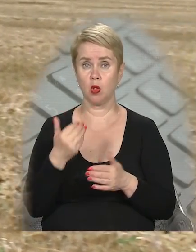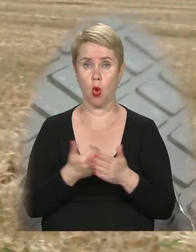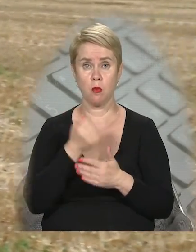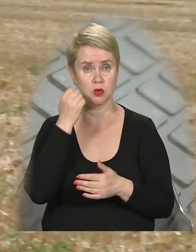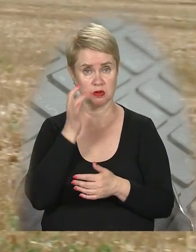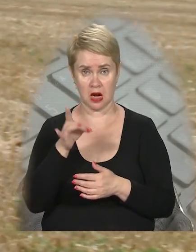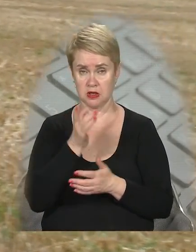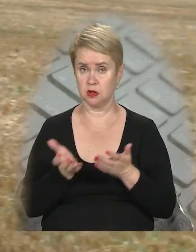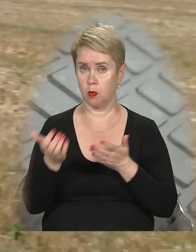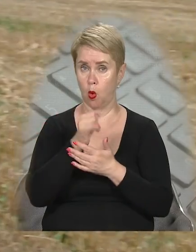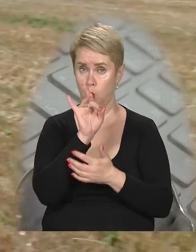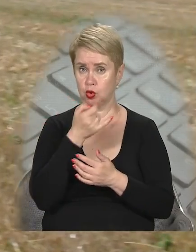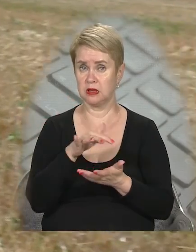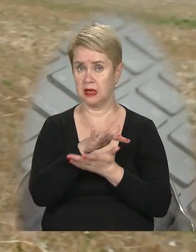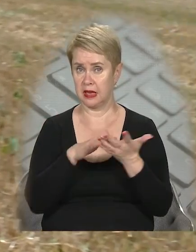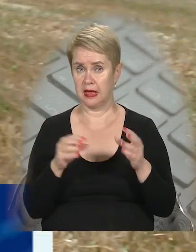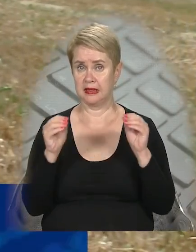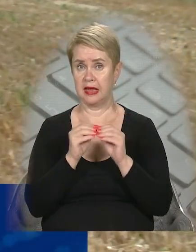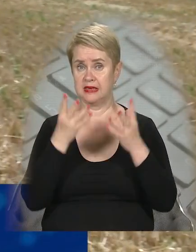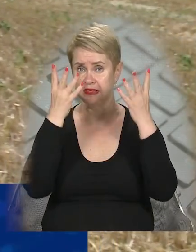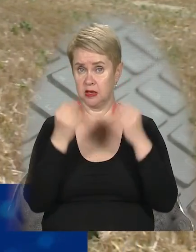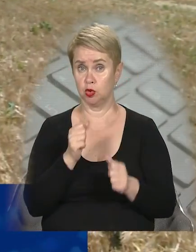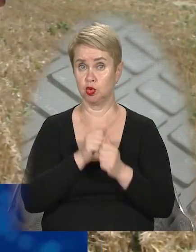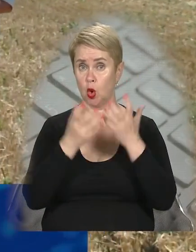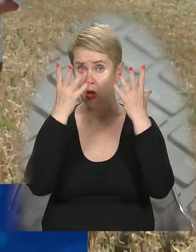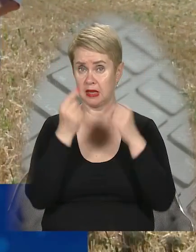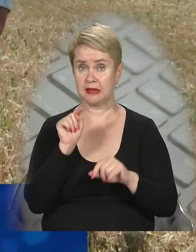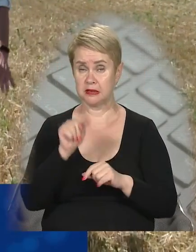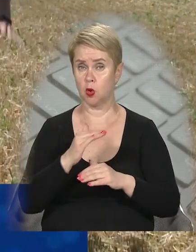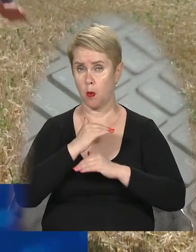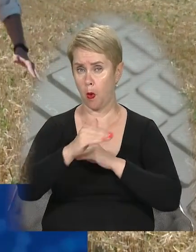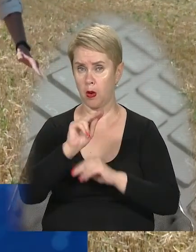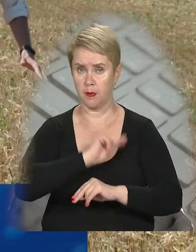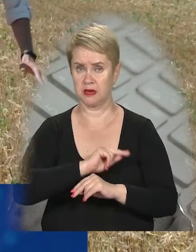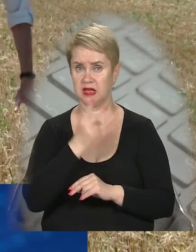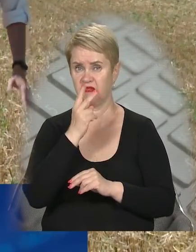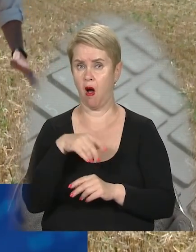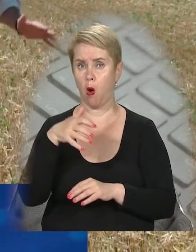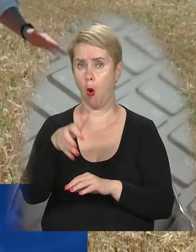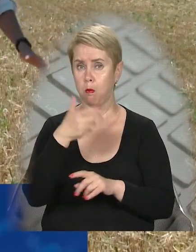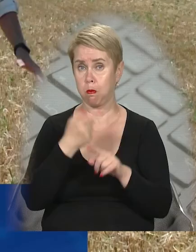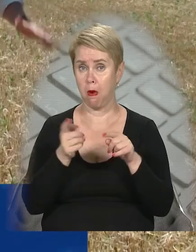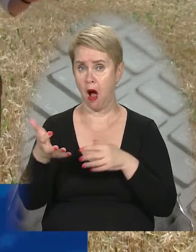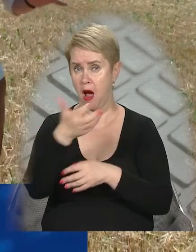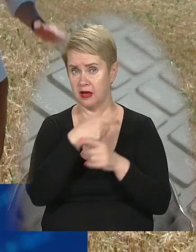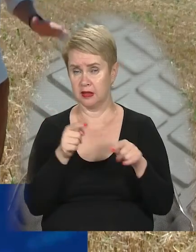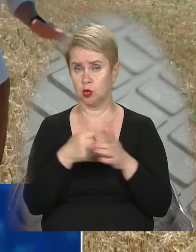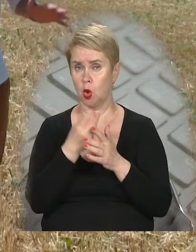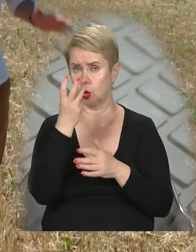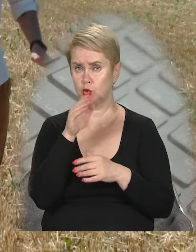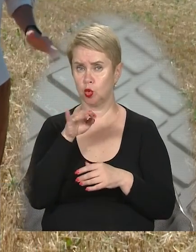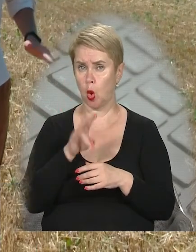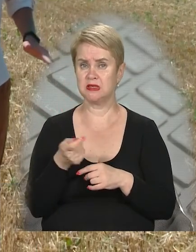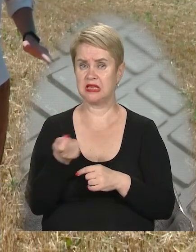район. Сезон збору врожаю тут триває вже 10 днів. Щодня тільки на цьому полі працюють два комбайни, які збирають до 300